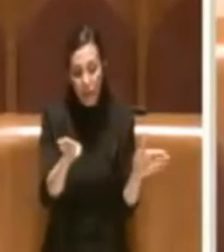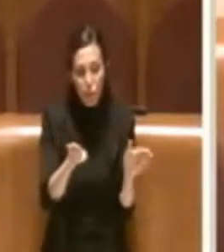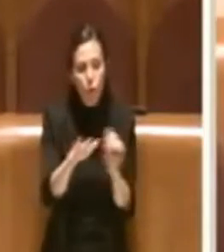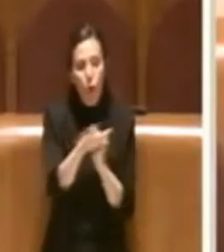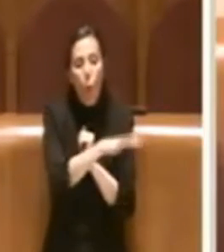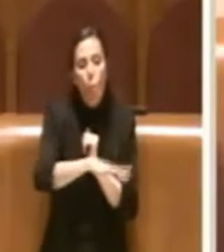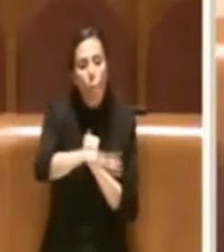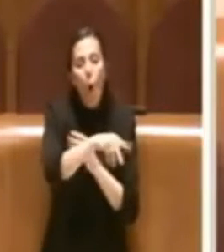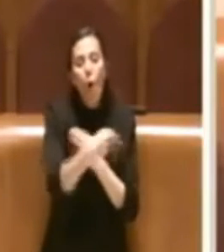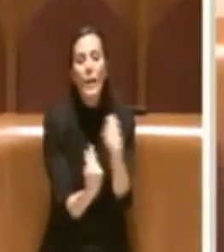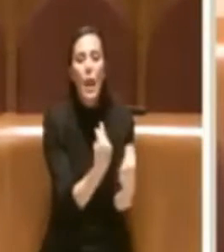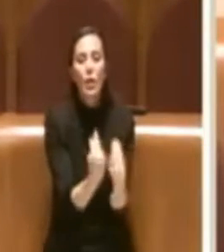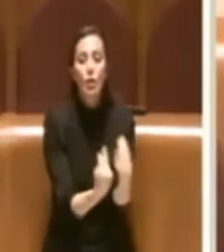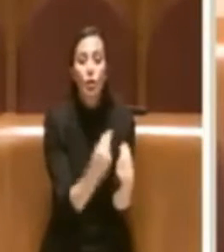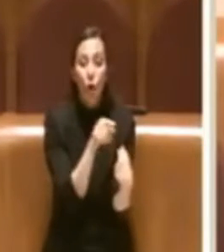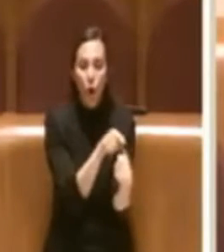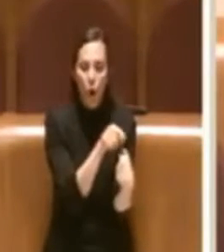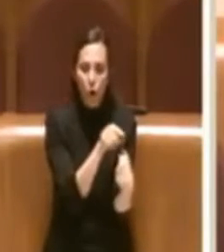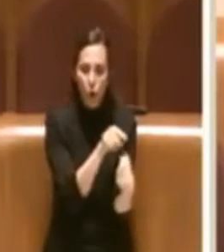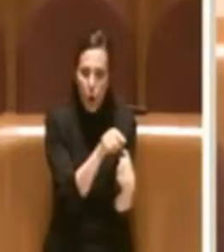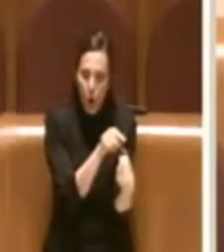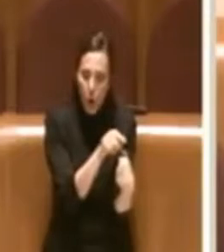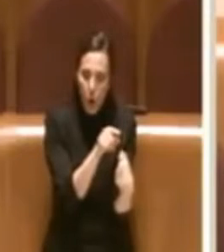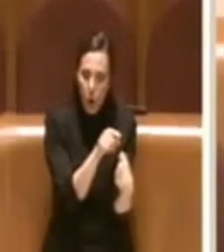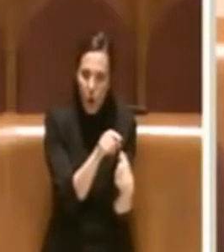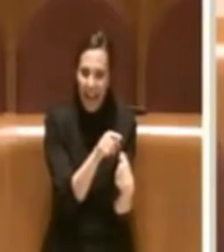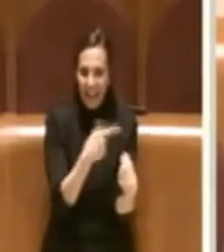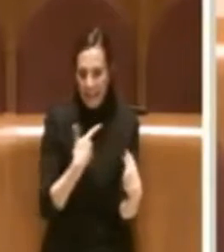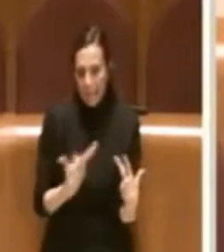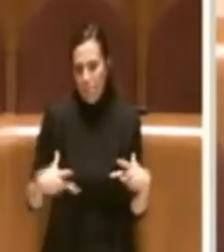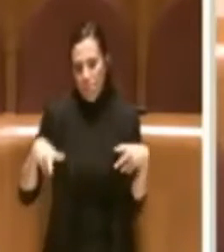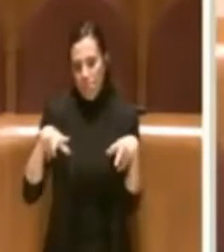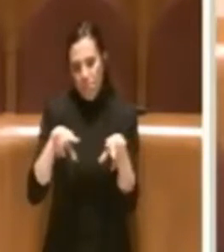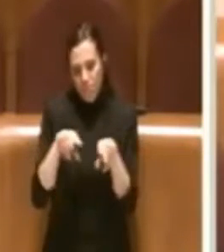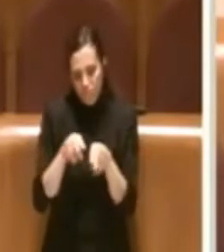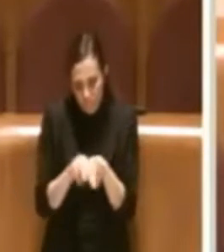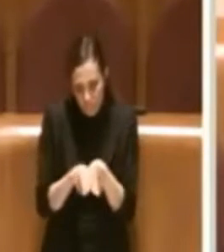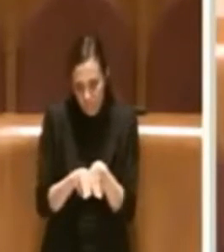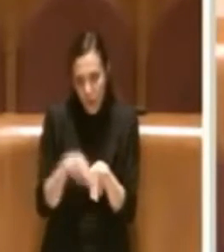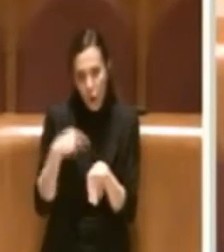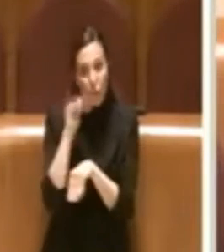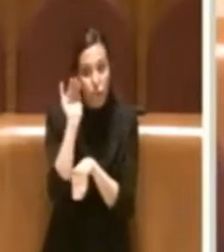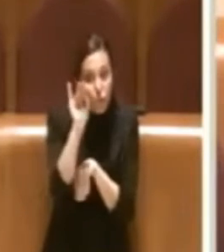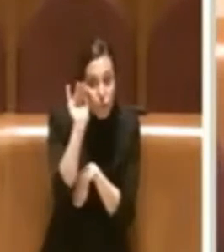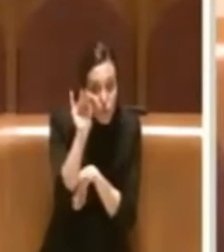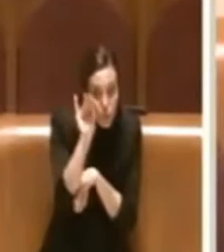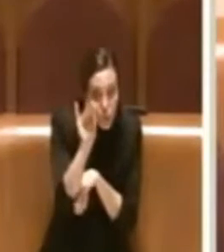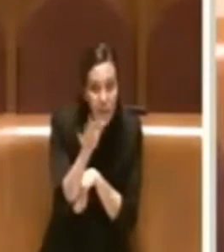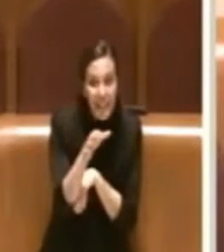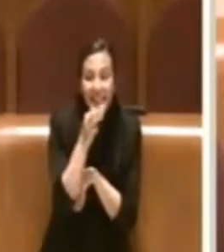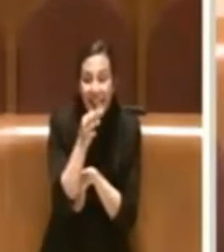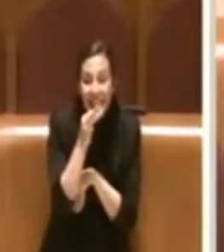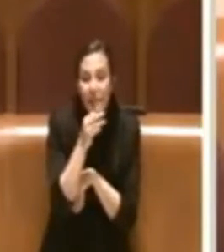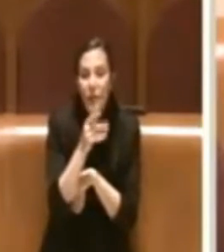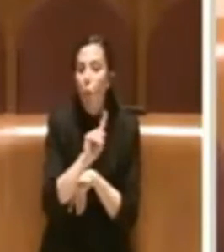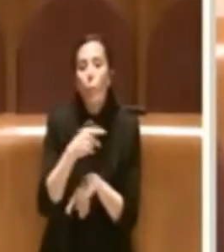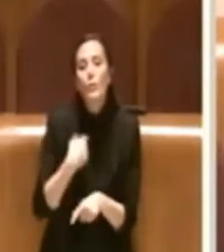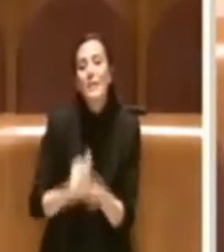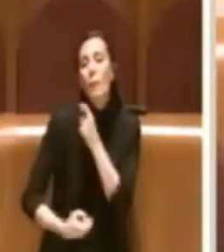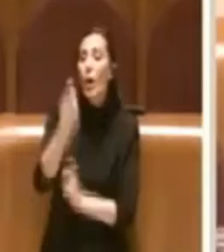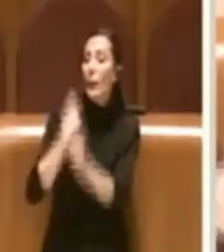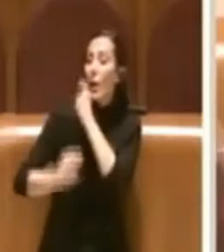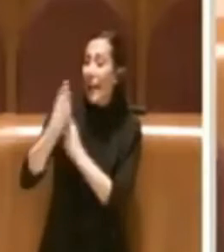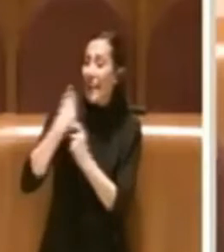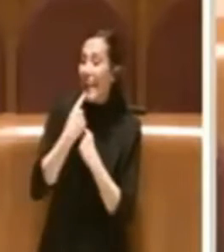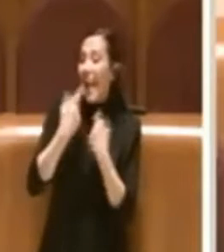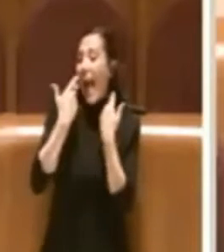luogo del gioco, ovviamente, ripeto, noi ci riferiremmo al futuro perché non possiamo retroattivamente riferirci a